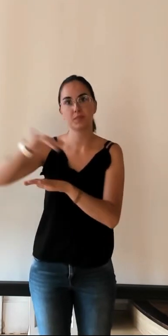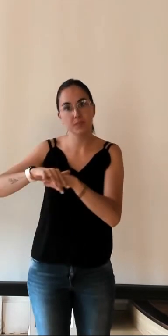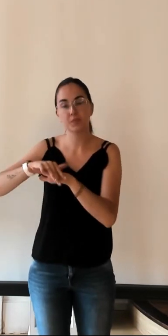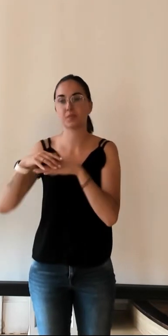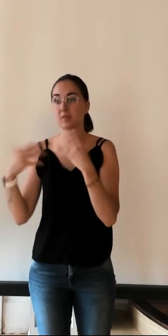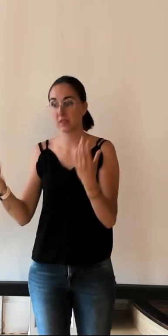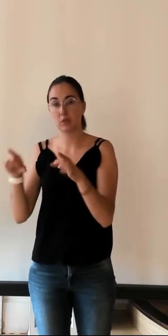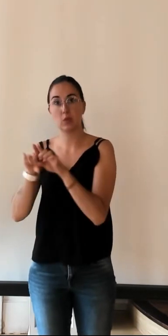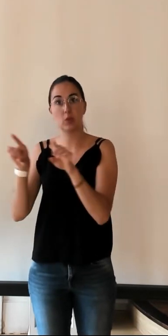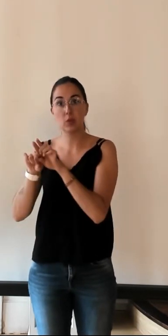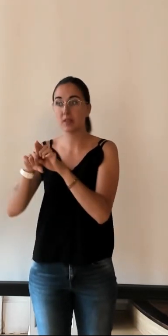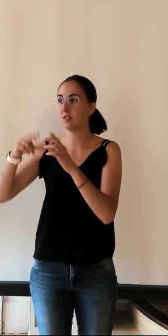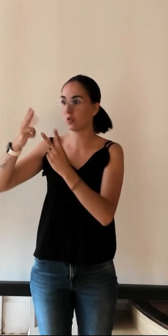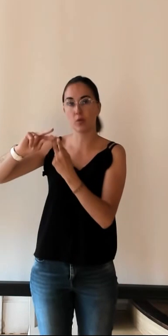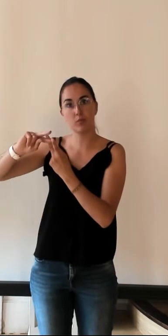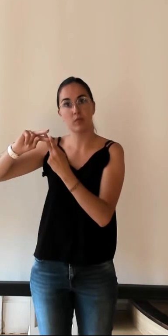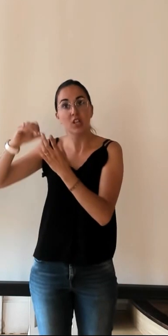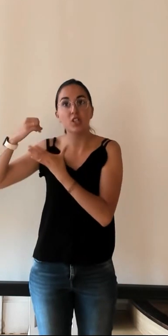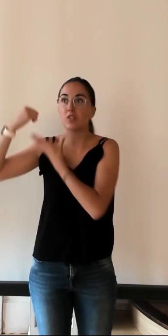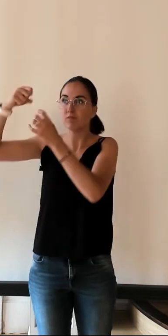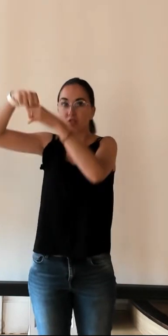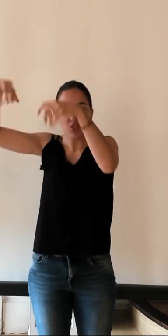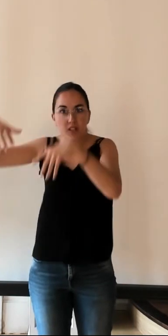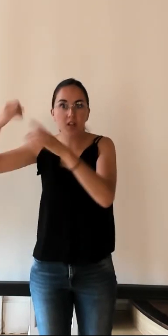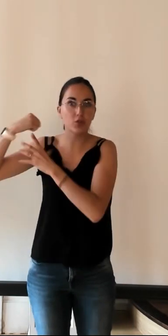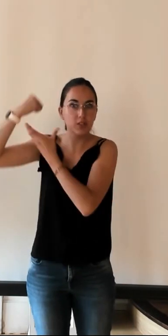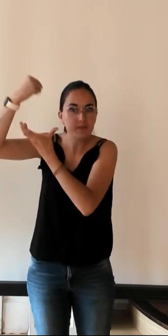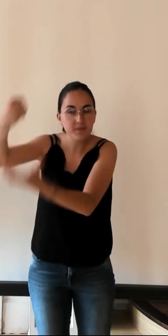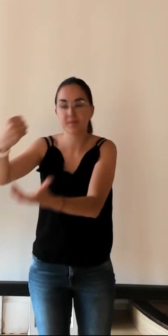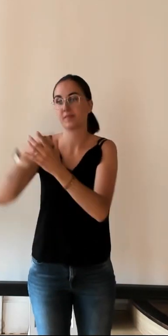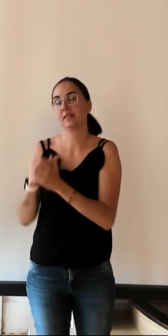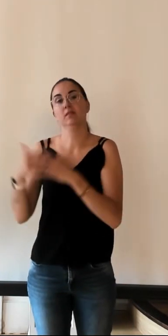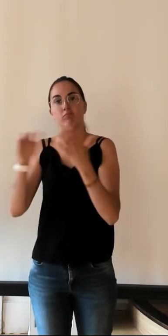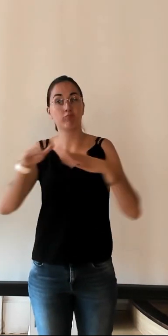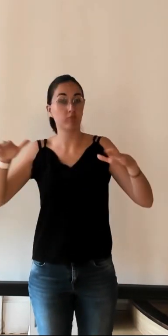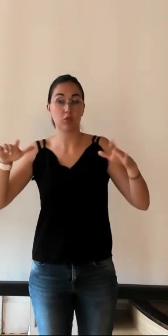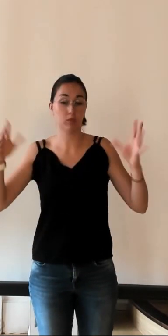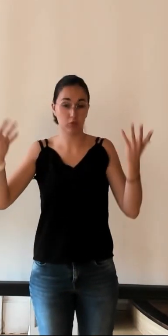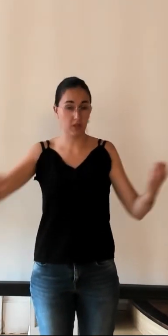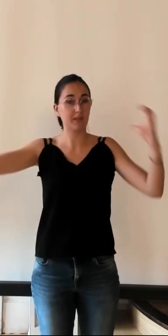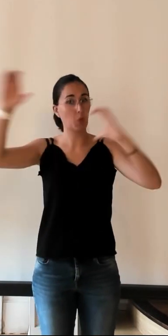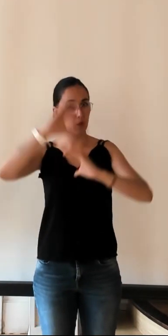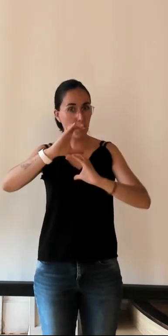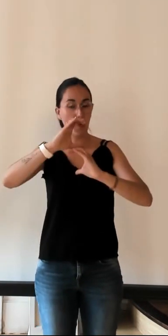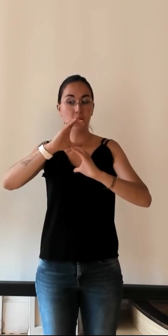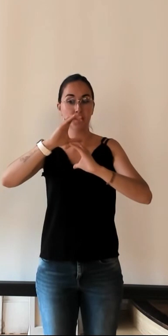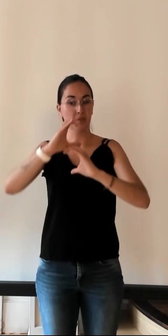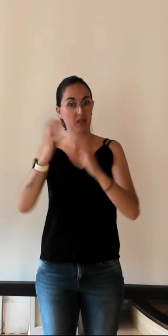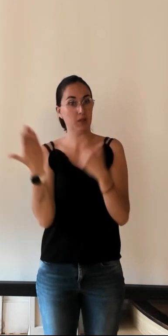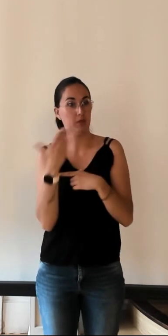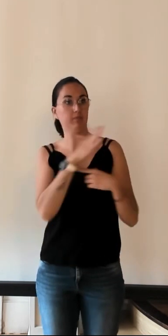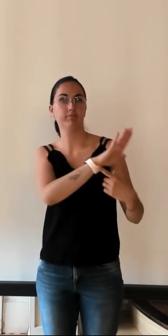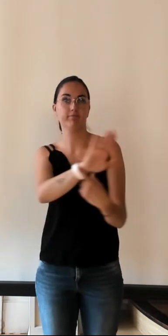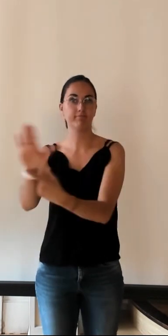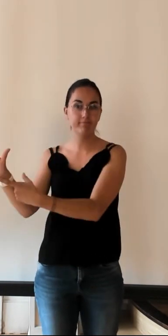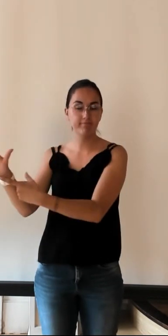Touraine ou Maison Pégeine de France qui sont représentées ce soir. L'idée, c'est toujours de venir en complément et d'offrir au public de l'assistance